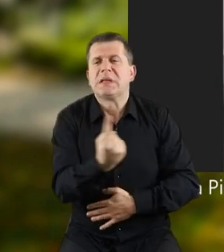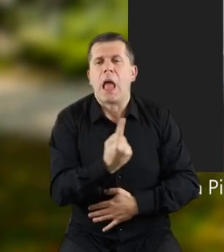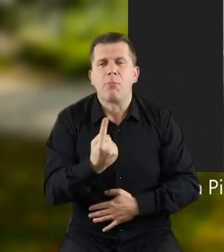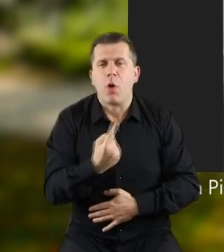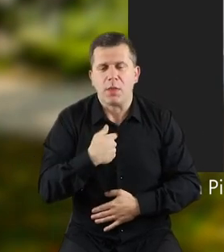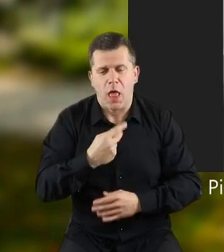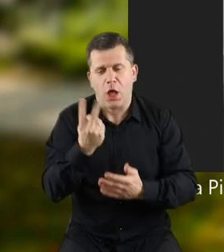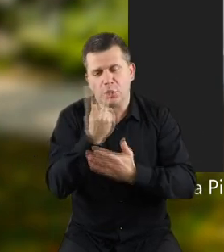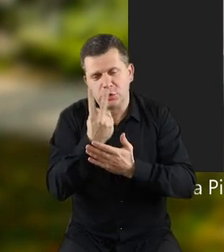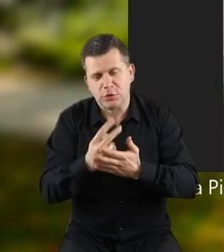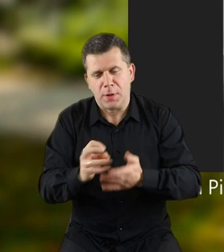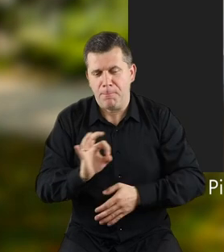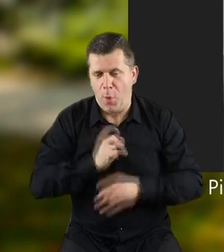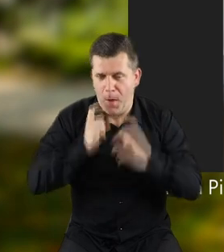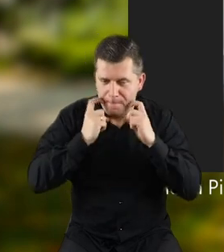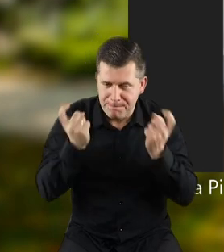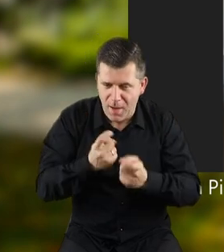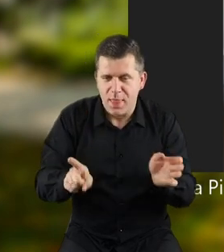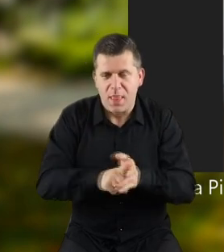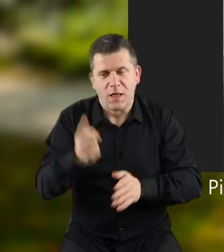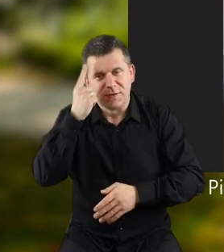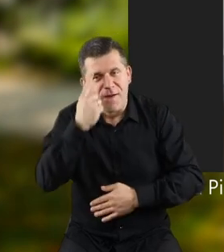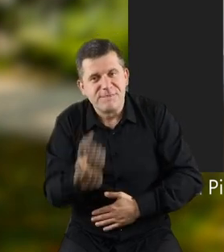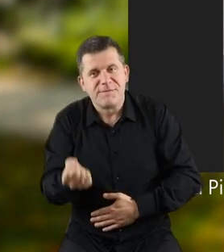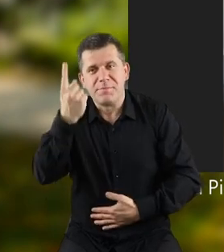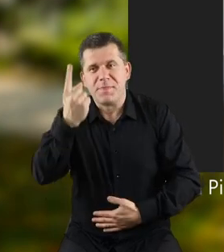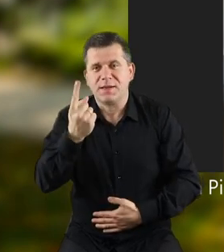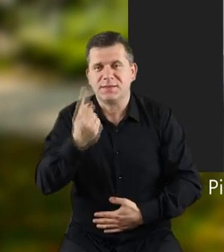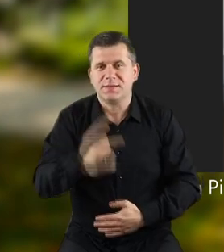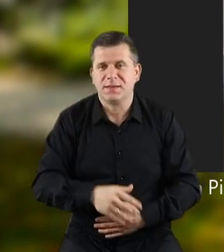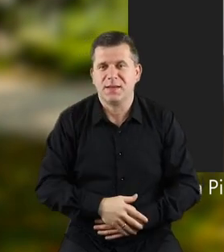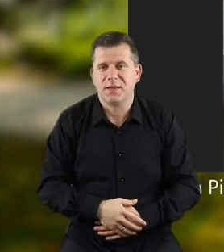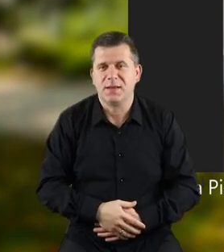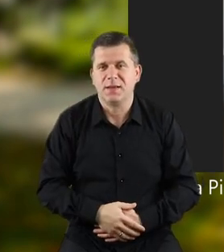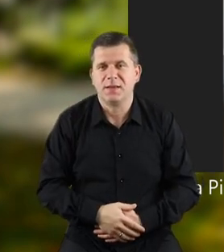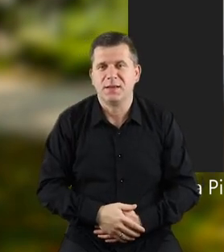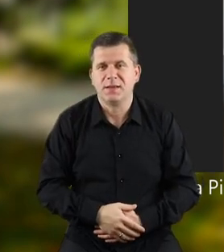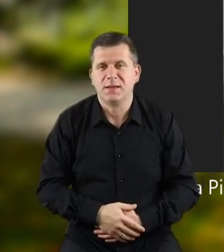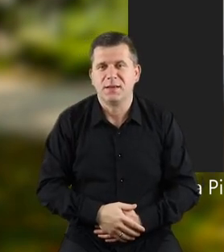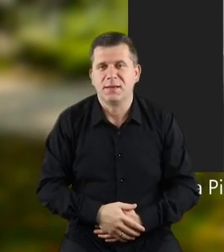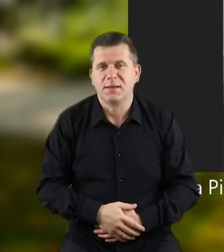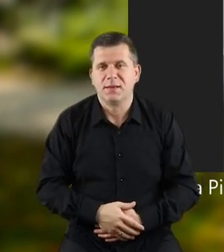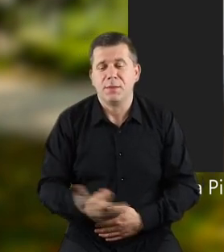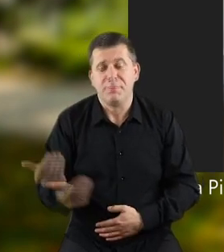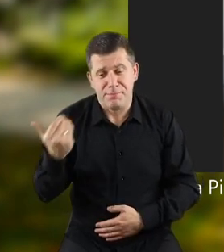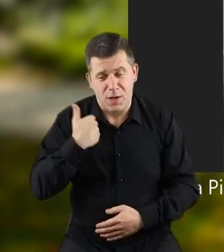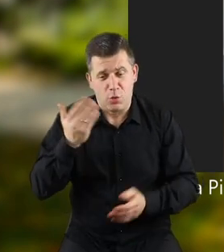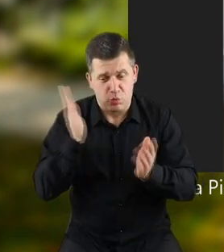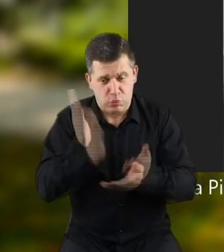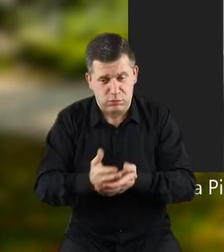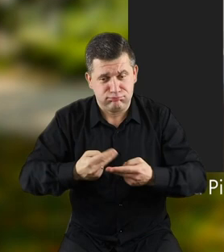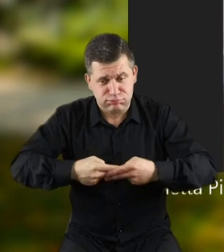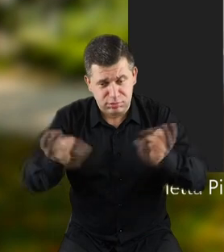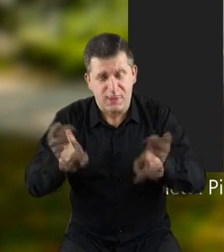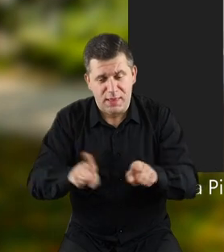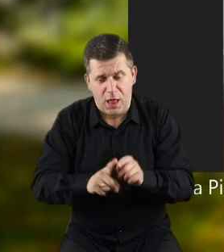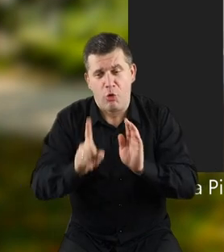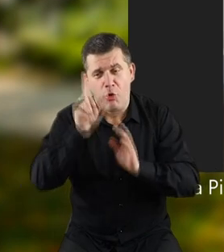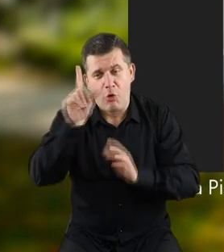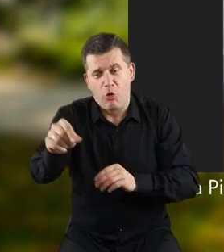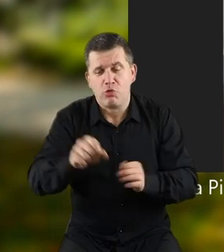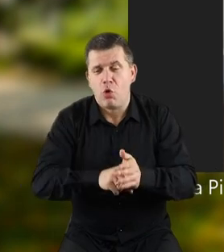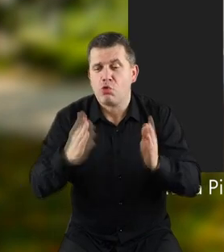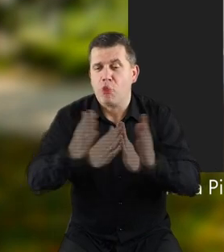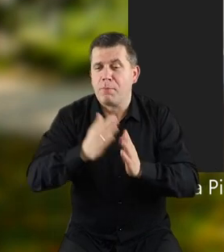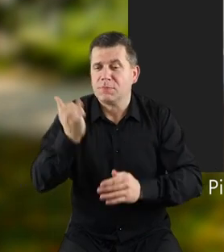czuły się samotne, czytałam im i swoje bajki i wymyślałam, jeszcze nie były wydane, i kiedy były już wydane, też chodziłam